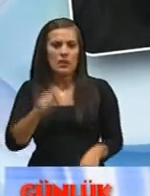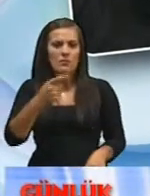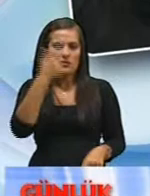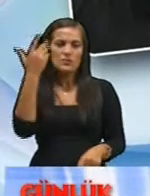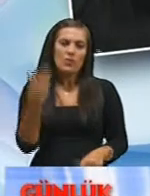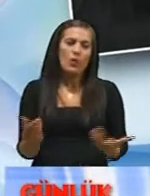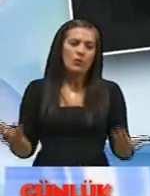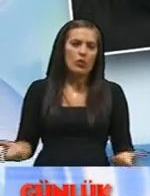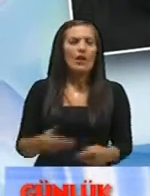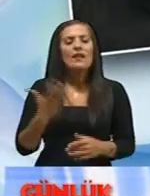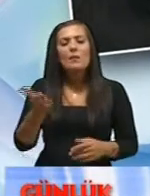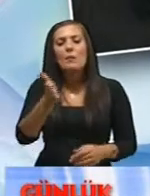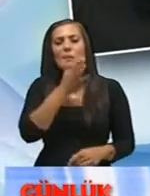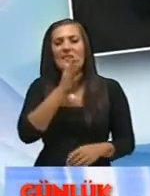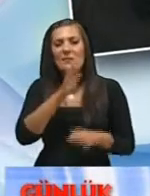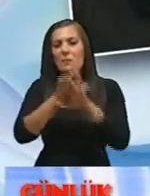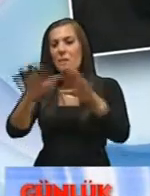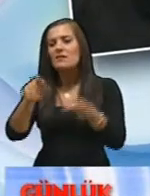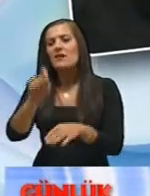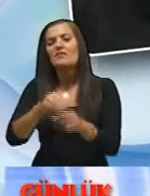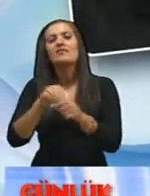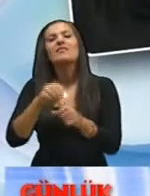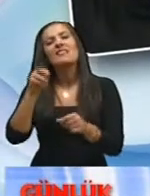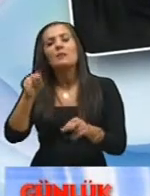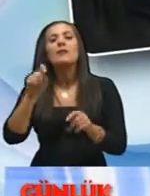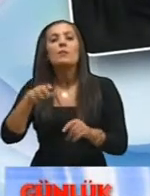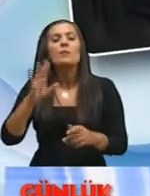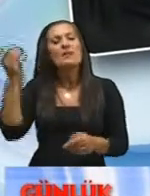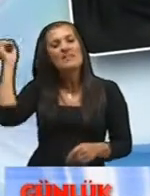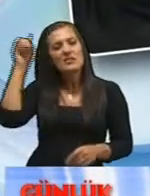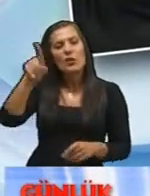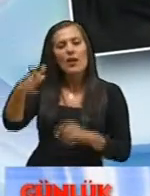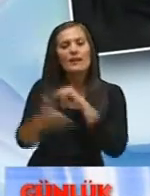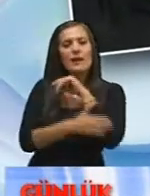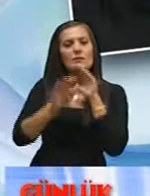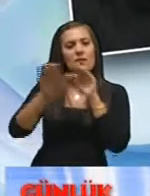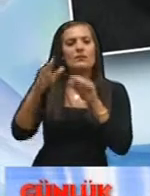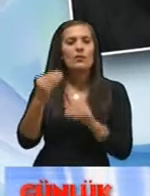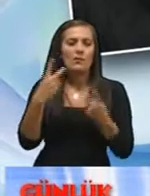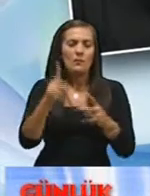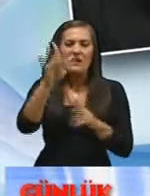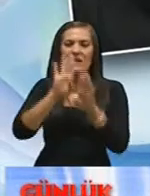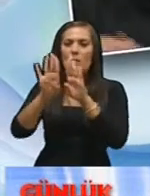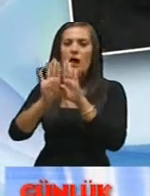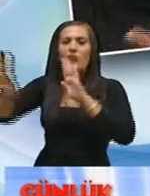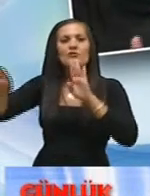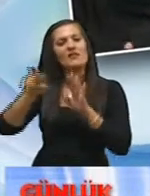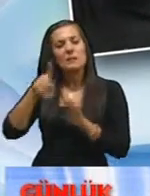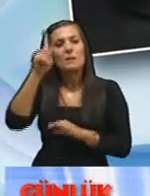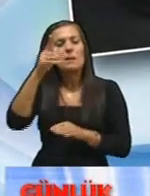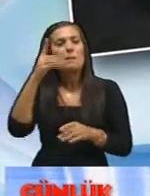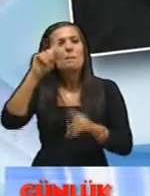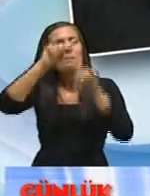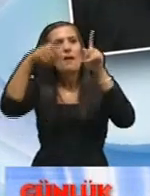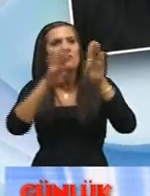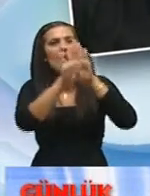oluyor tabii bildiğimiz dekorlu masa yapamazsınız da yani ışıkla ona yardımcı olabilirsiniz bir kapı açılıyor gibi ya da pencere